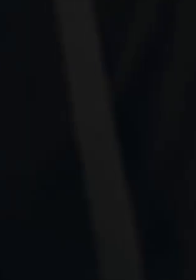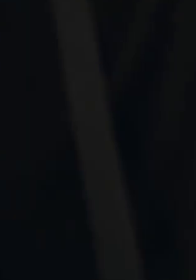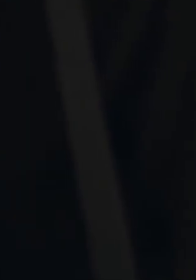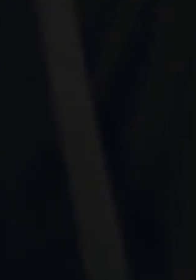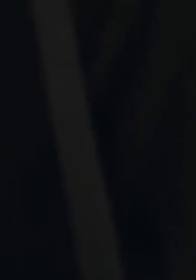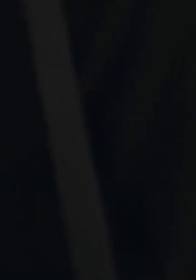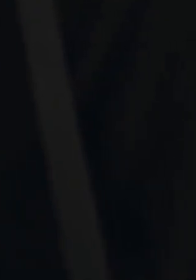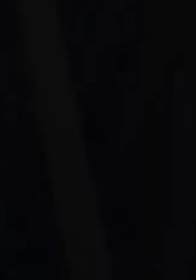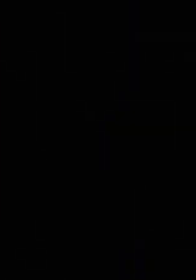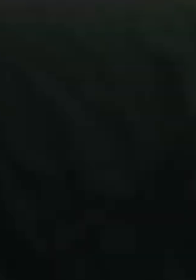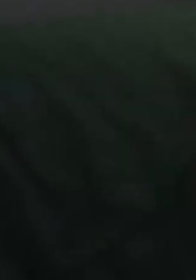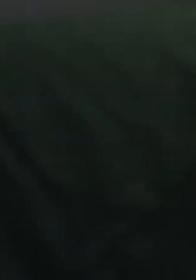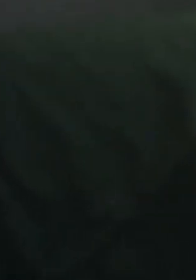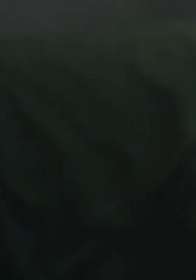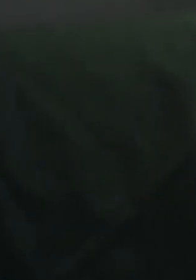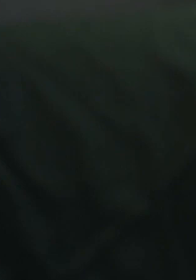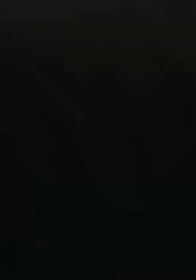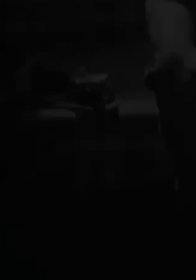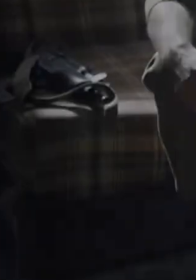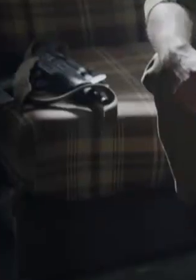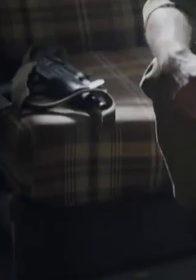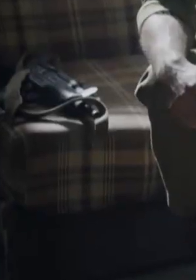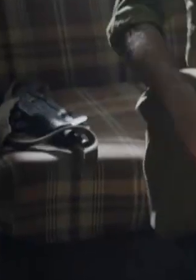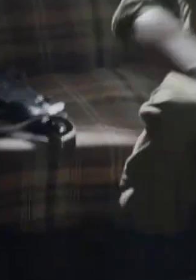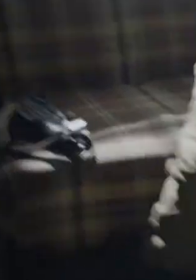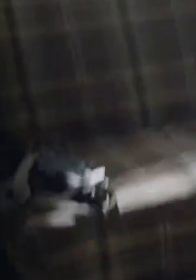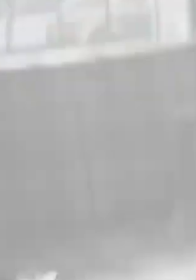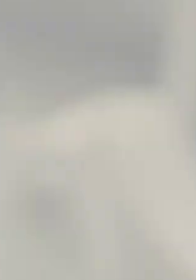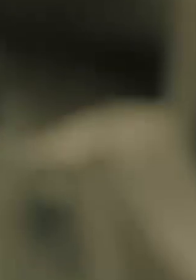איזה צבא, אני לא חוזר לשום צבא. אני גם אמרתי, מגייז אני מה, שמעת?